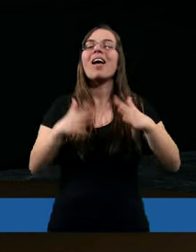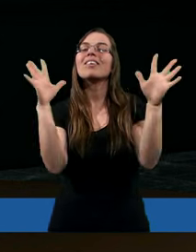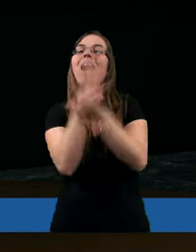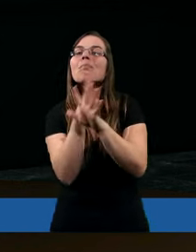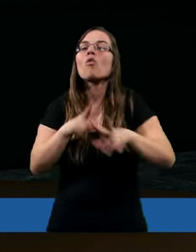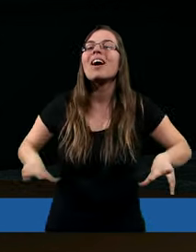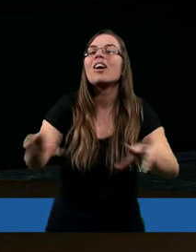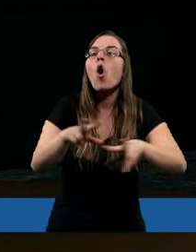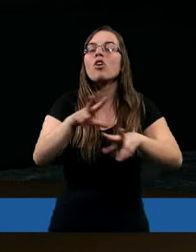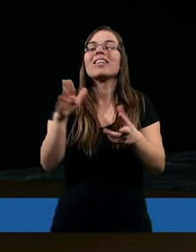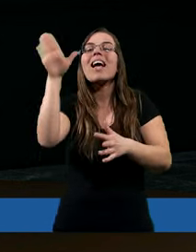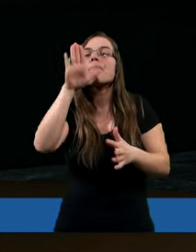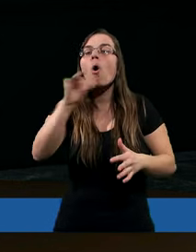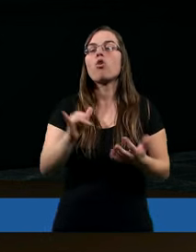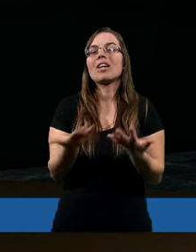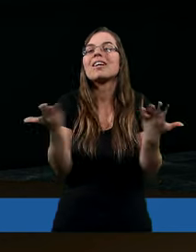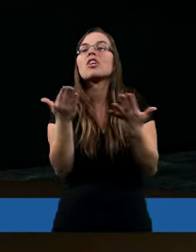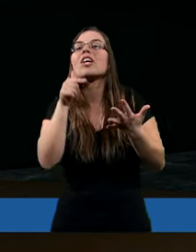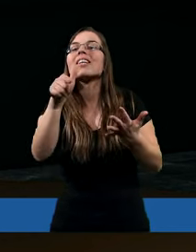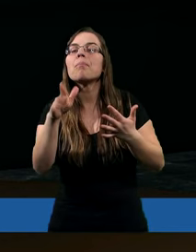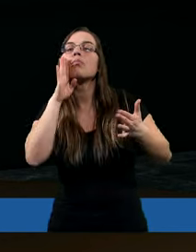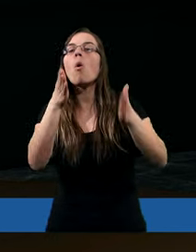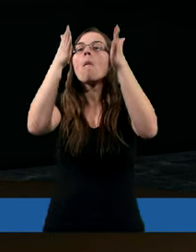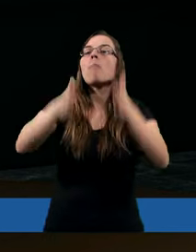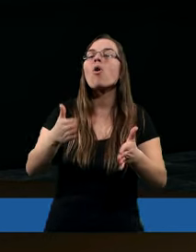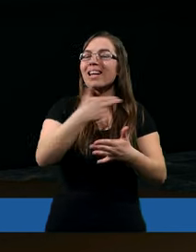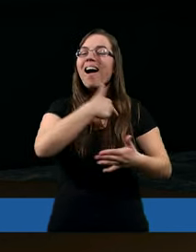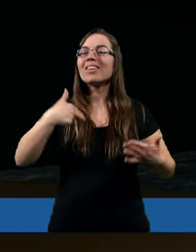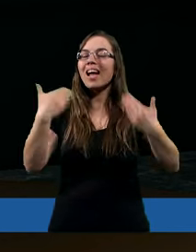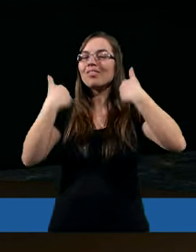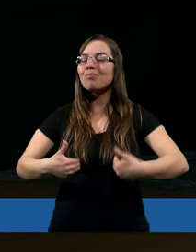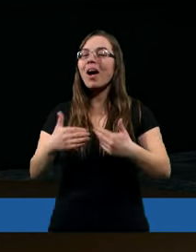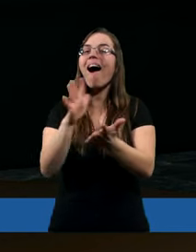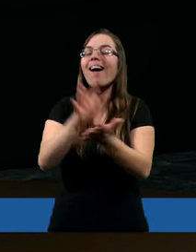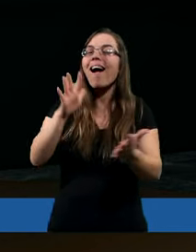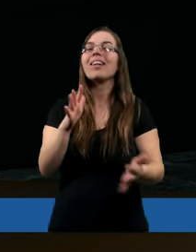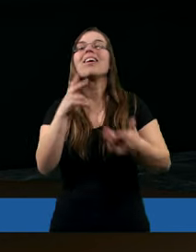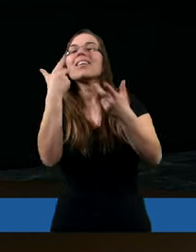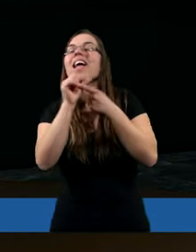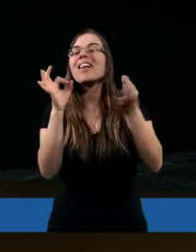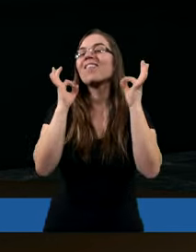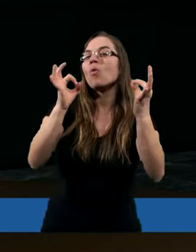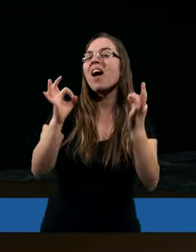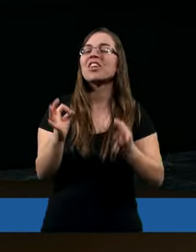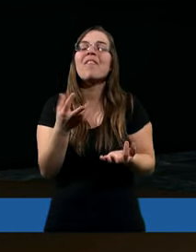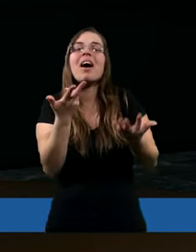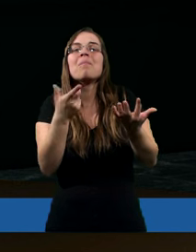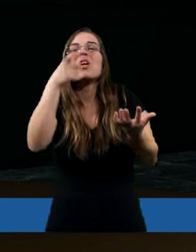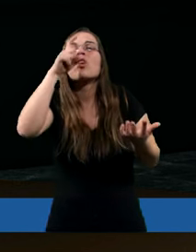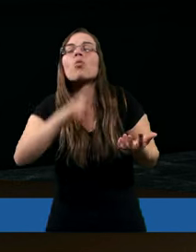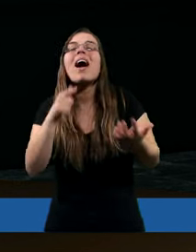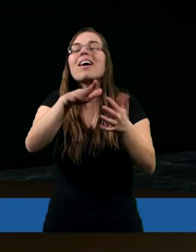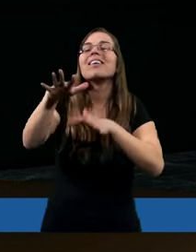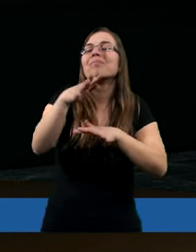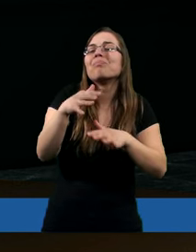że gdzieś może te postawy nasze nie są najwłaściwsze, że te właśnie rzeczy, którymi